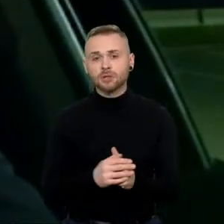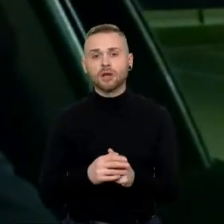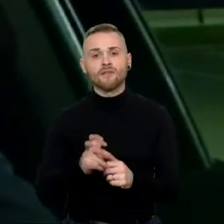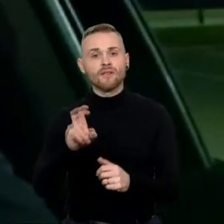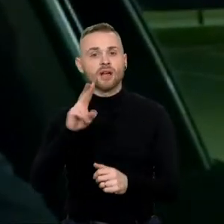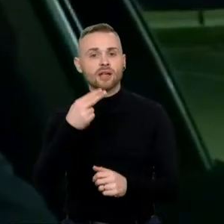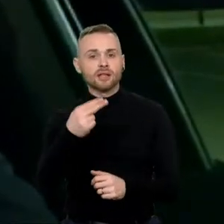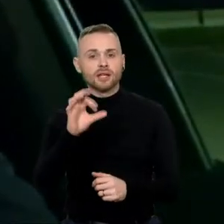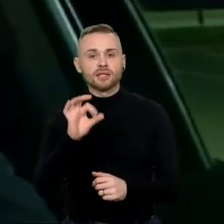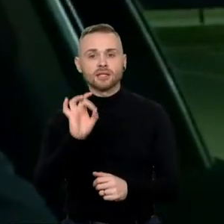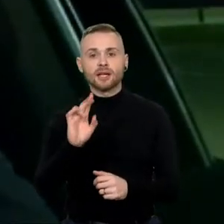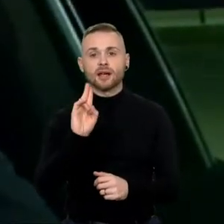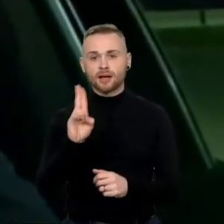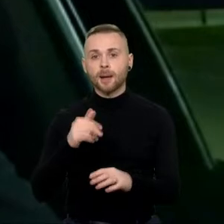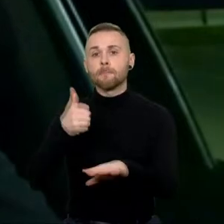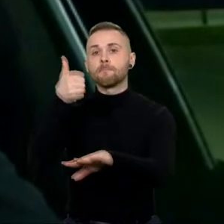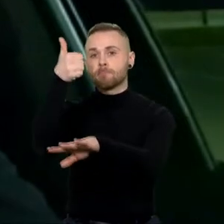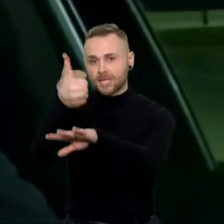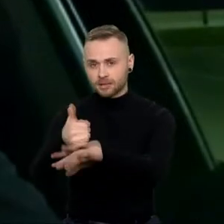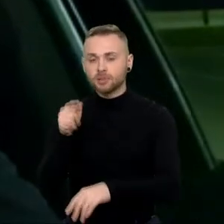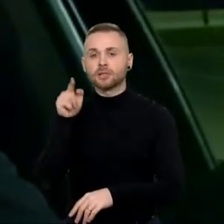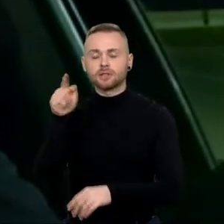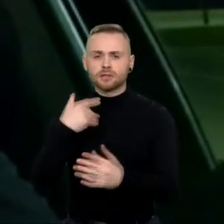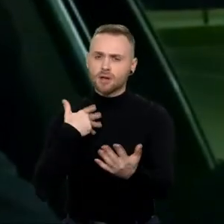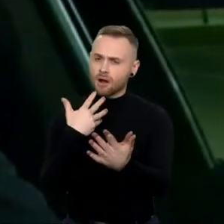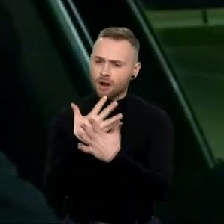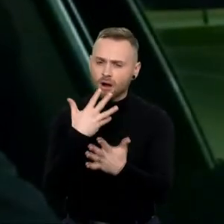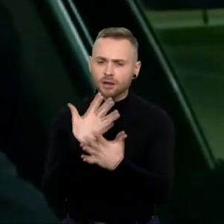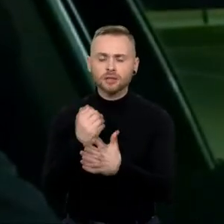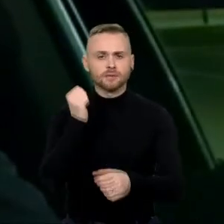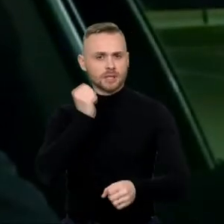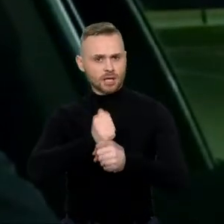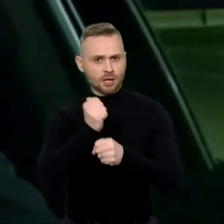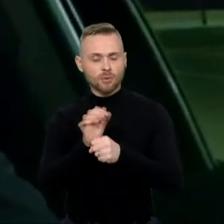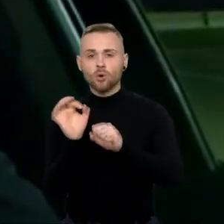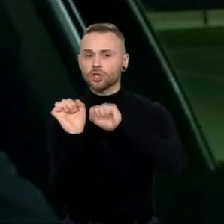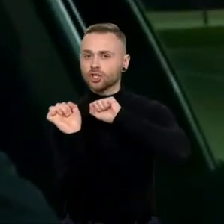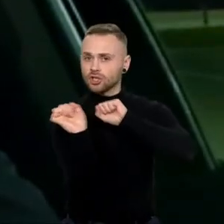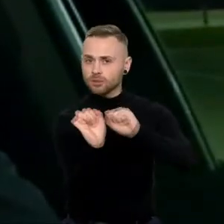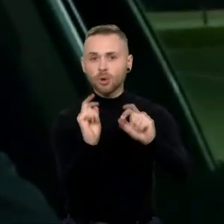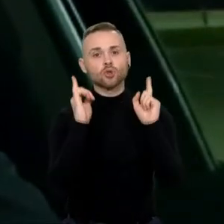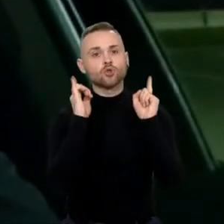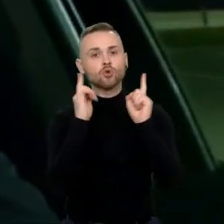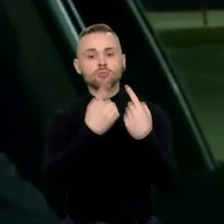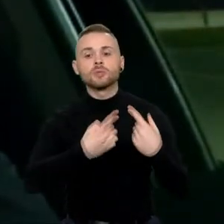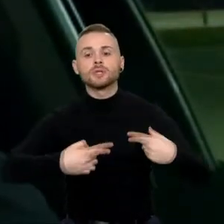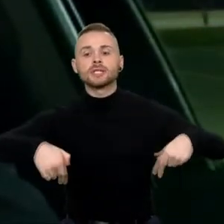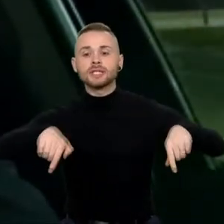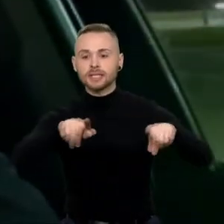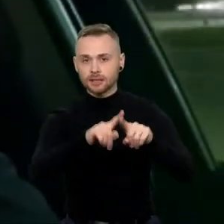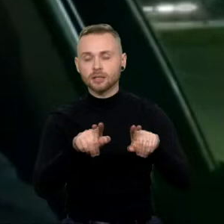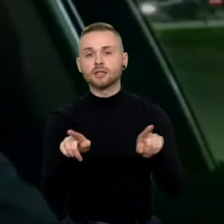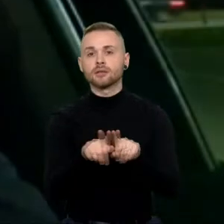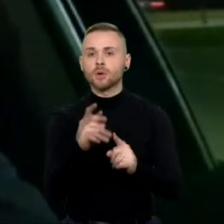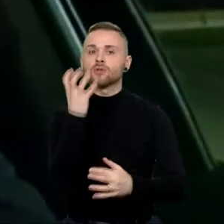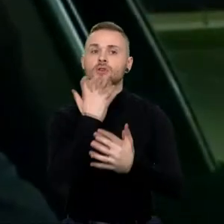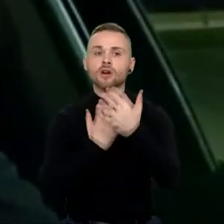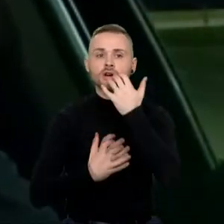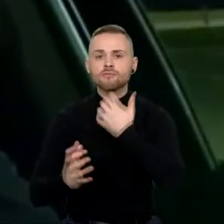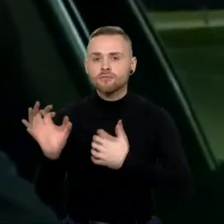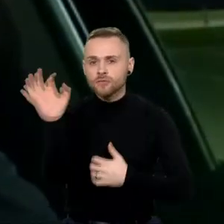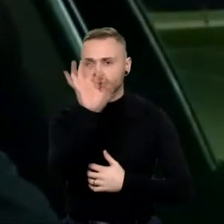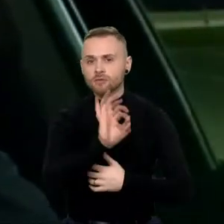komiteto pirmininkas, kuris labai aktyviai dirba gynybos ir saugumos rityje, domysi nuo pat pirmų dienų